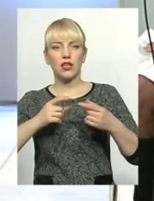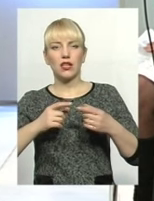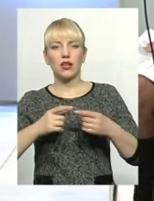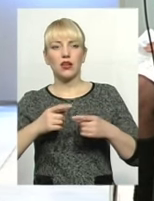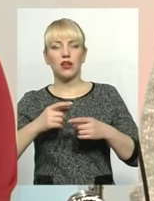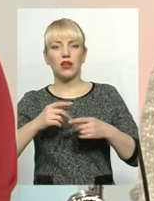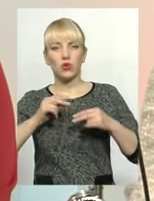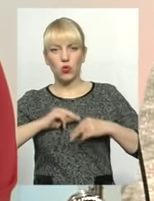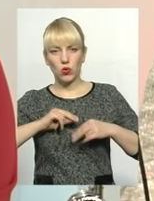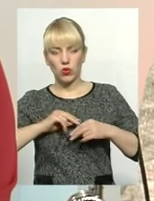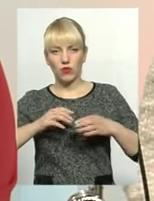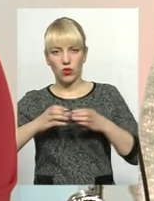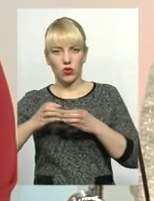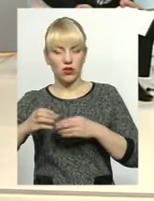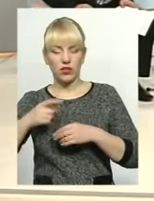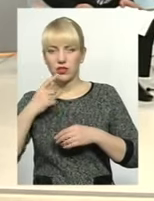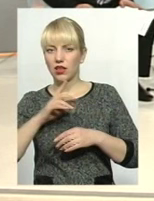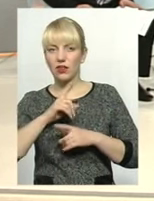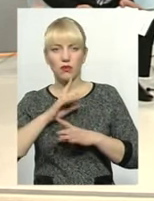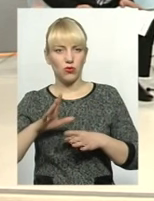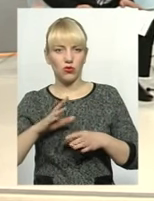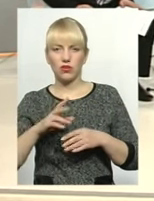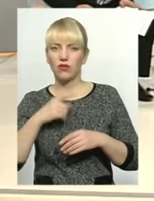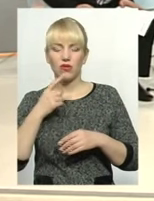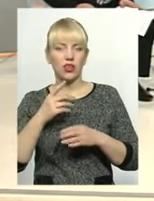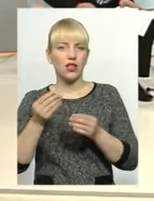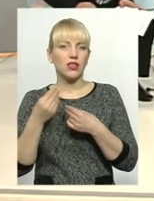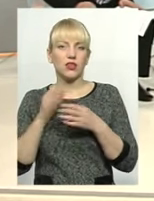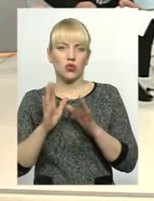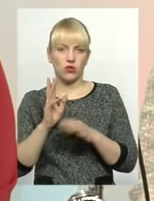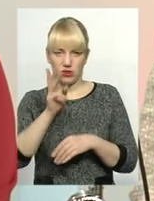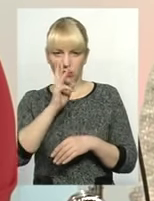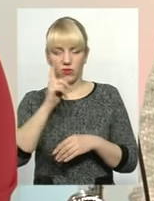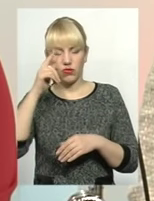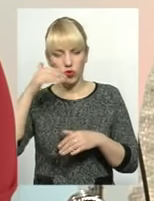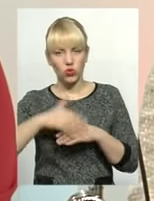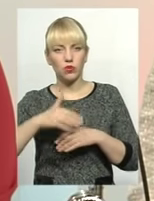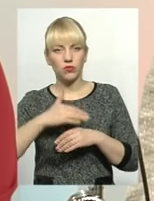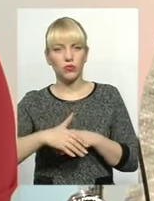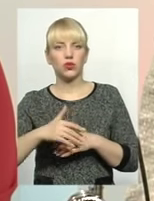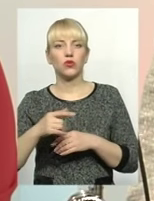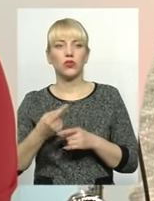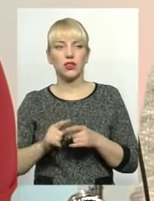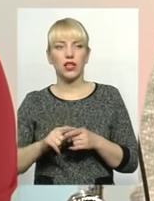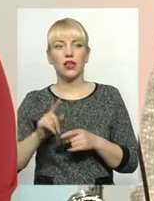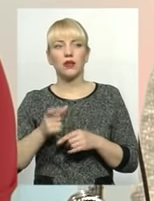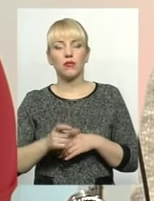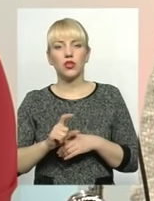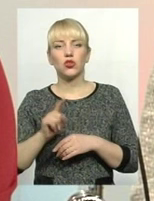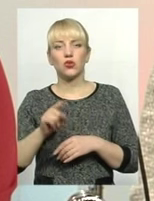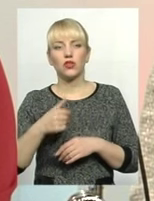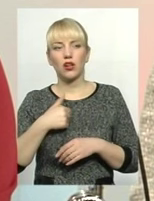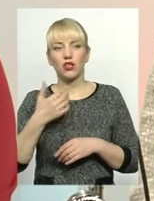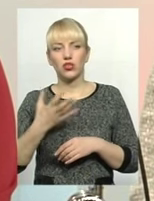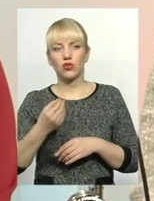що вони не будуть подавати такі... Тобто не претендують, аби дайте виплатити основну вони розуміють це, вони дуже розуміють. І більше того, я хочу сказати,